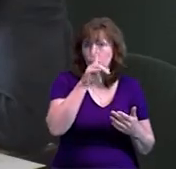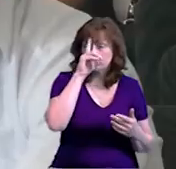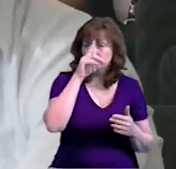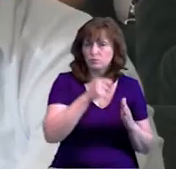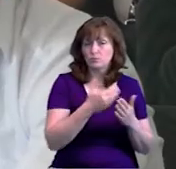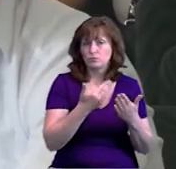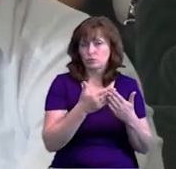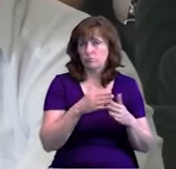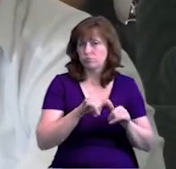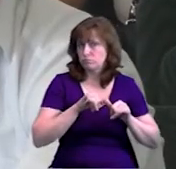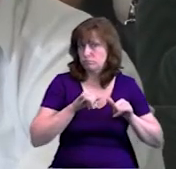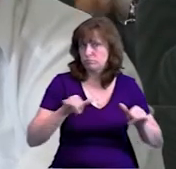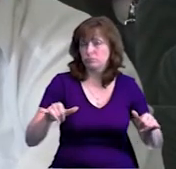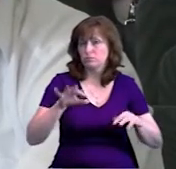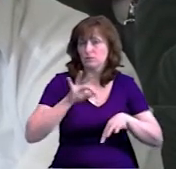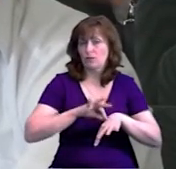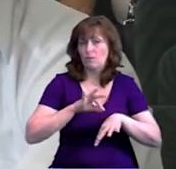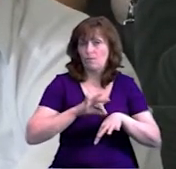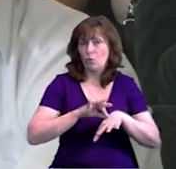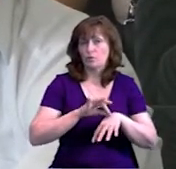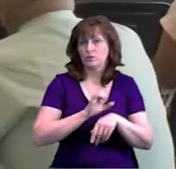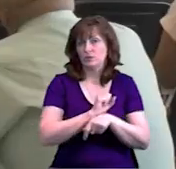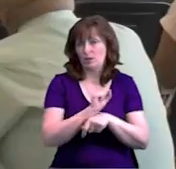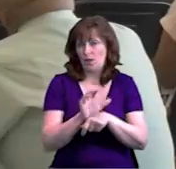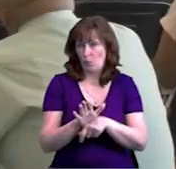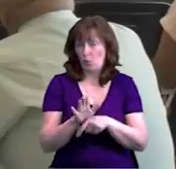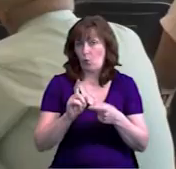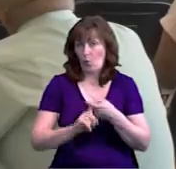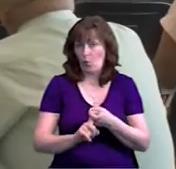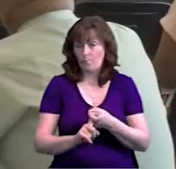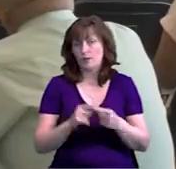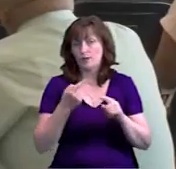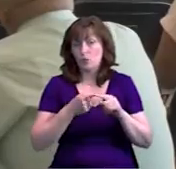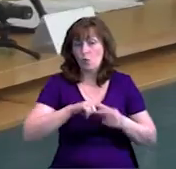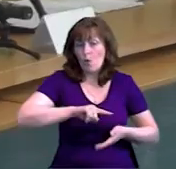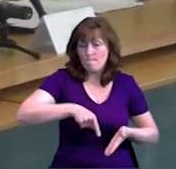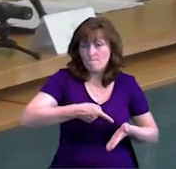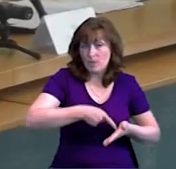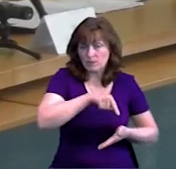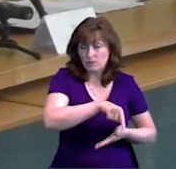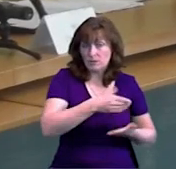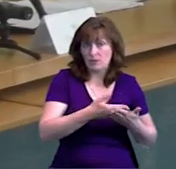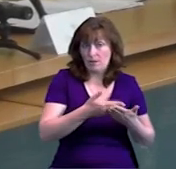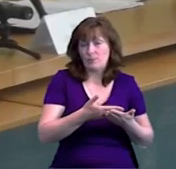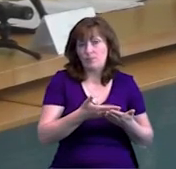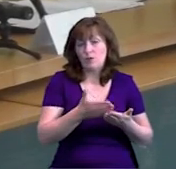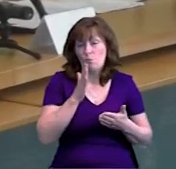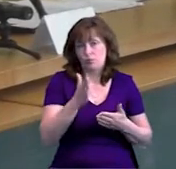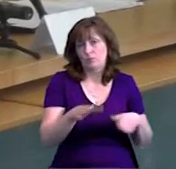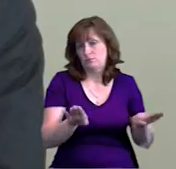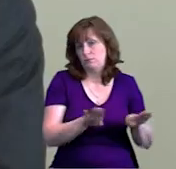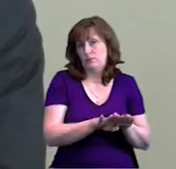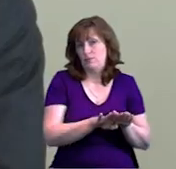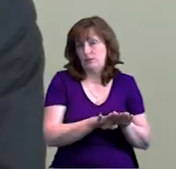високу наявність захворюваності на COVID-19, то саме місто або адміністративно-територіальна одиниця буде